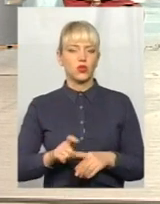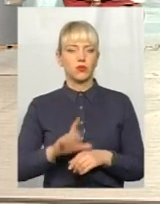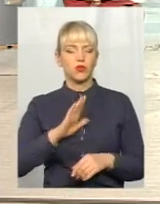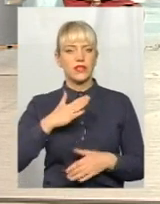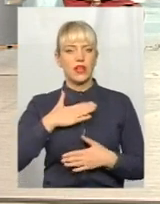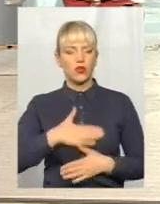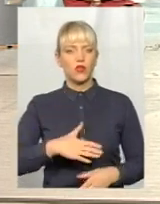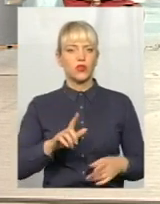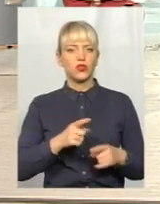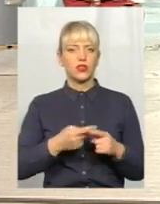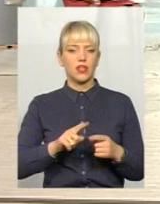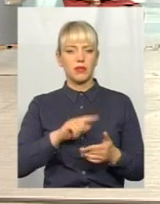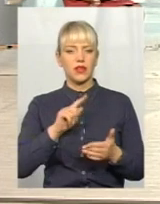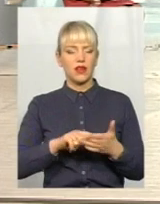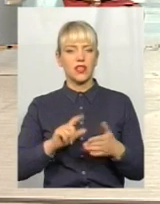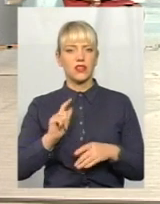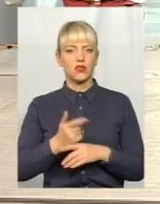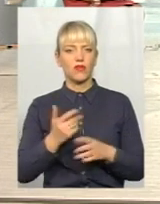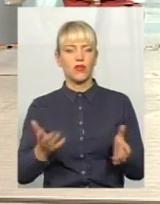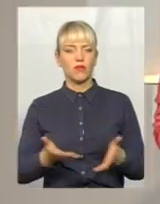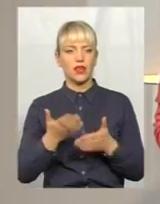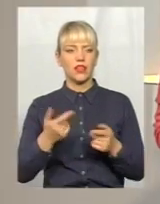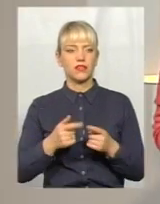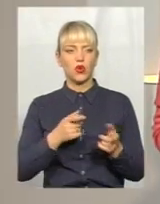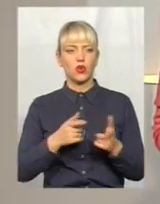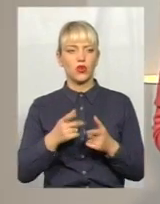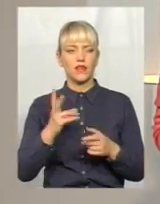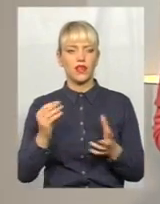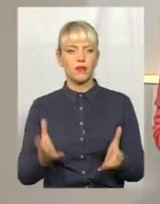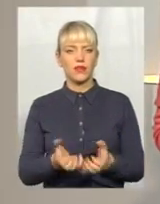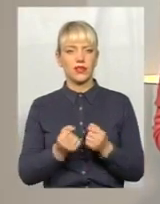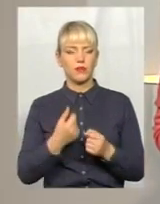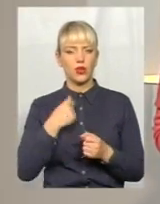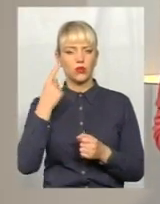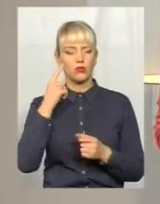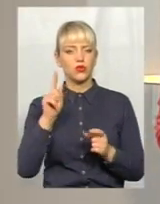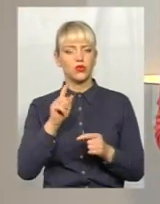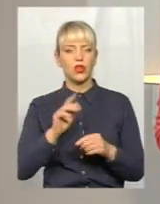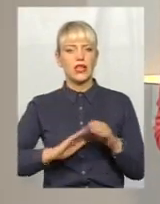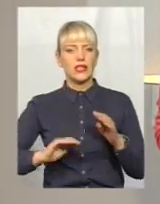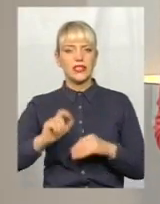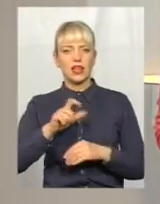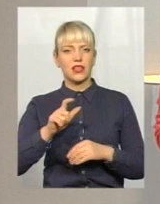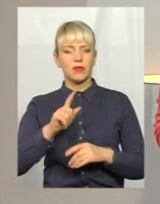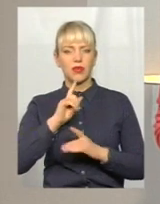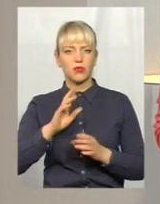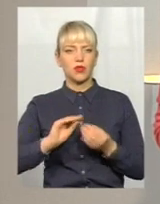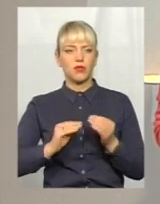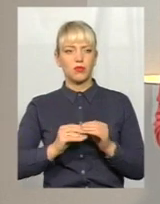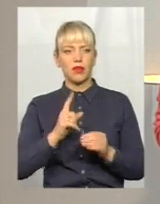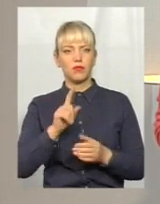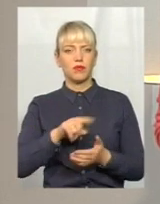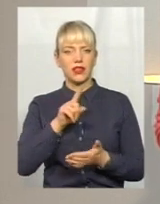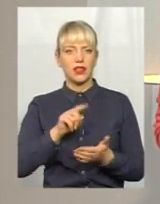задоволений, що це питання знову піднялось. Він готовий на підтримку. Я думаю, з кадрами також не буде проблеми. Єдине от мене питання. Але,